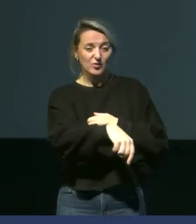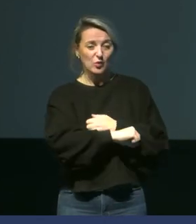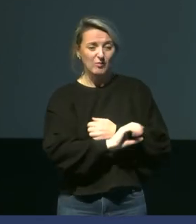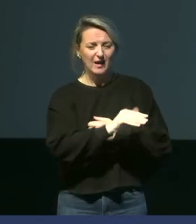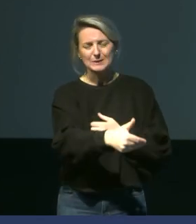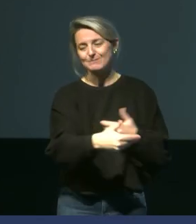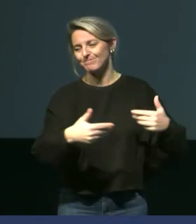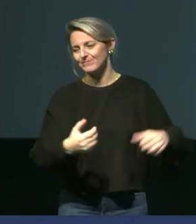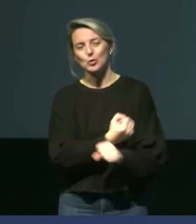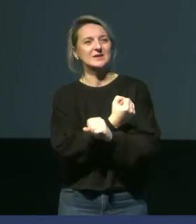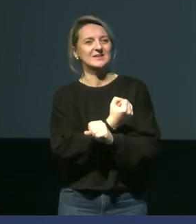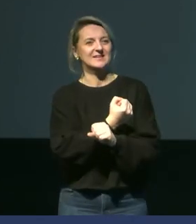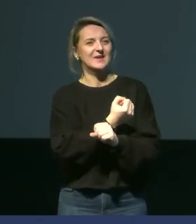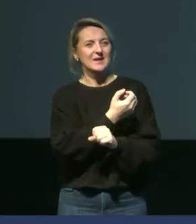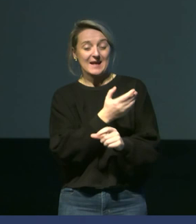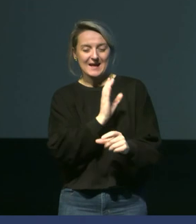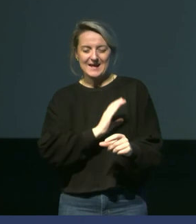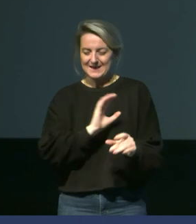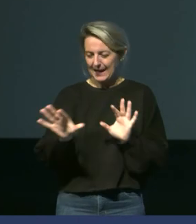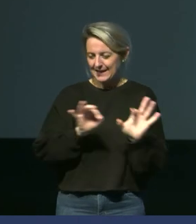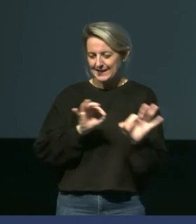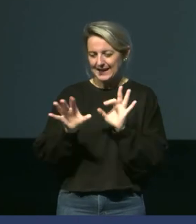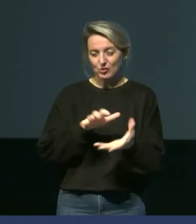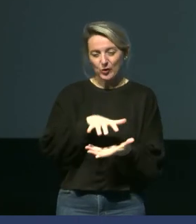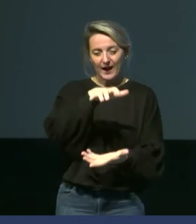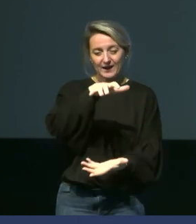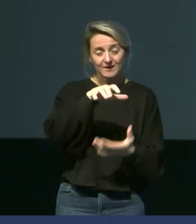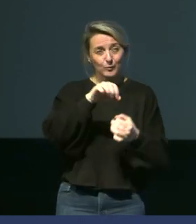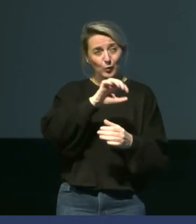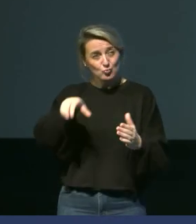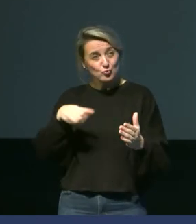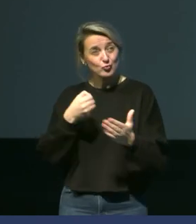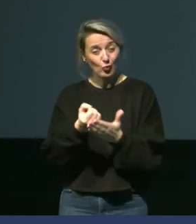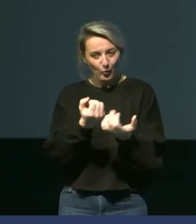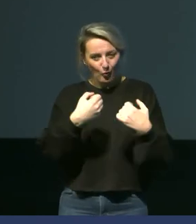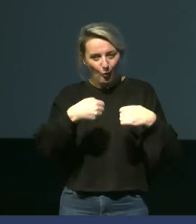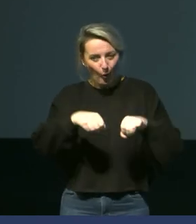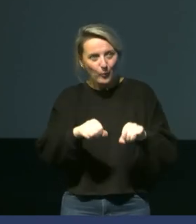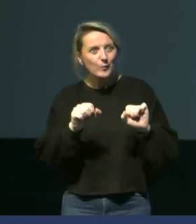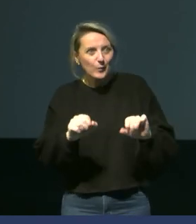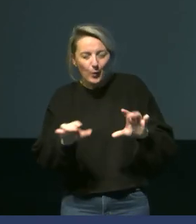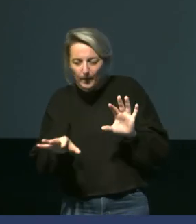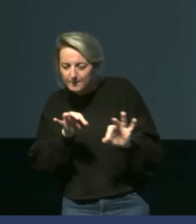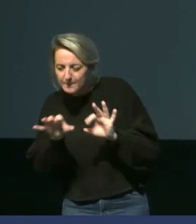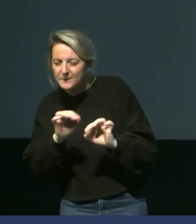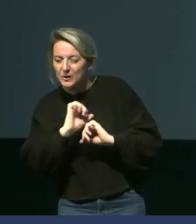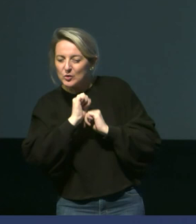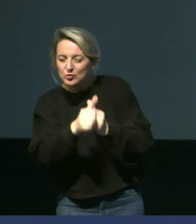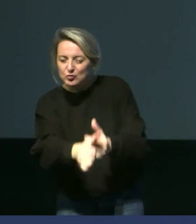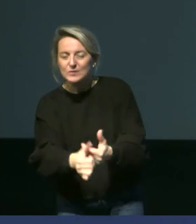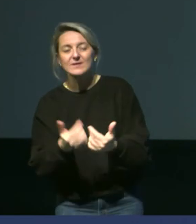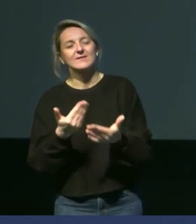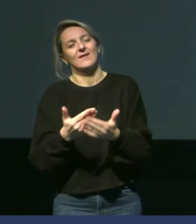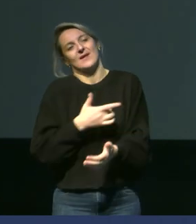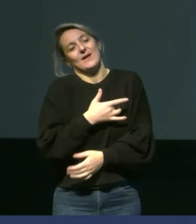mesure. Alors, si on est capable d'avoir des individus qui vont mener à terme la reproduction, on va être capable de les suivre durant toute la saison de reproduction et c'est ce qui va nous